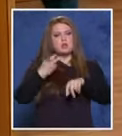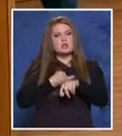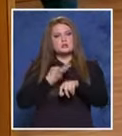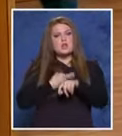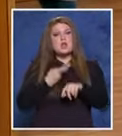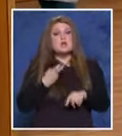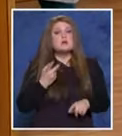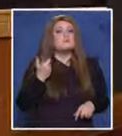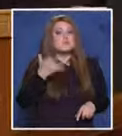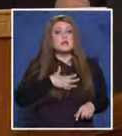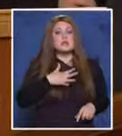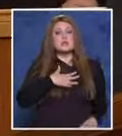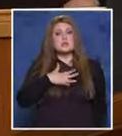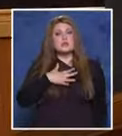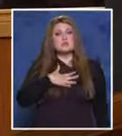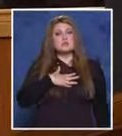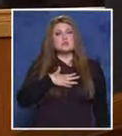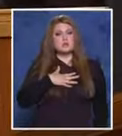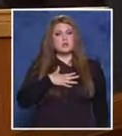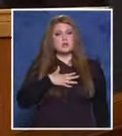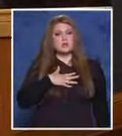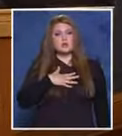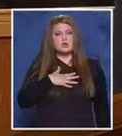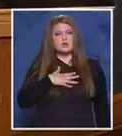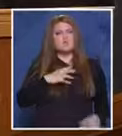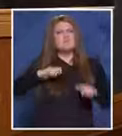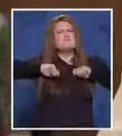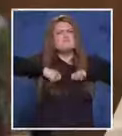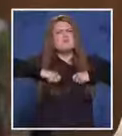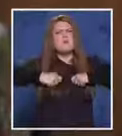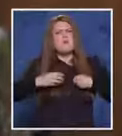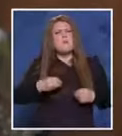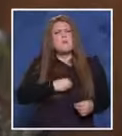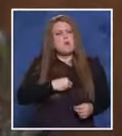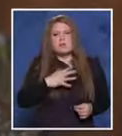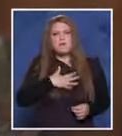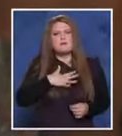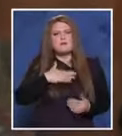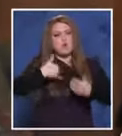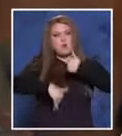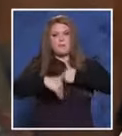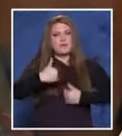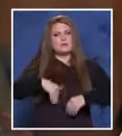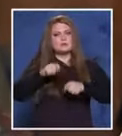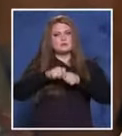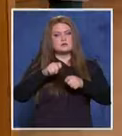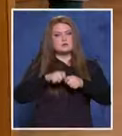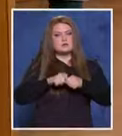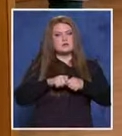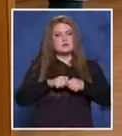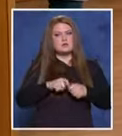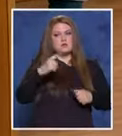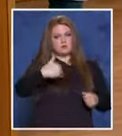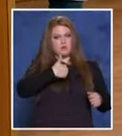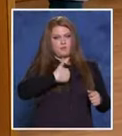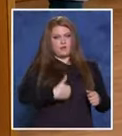болки, имаше ли? Операция ли ти правиха? Да, че може? От